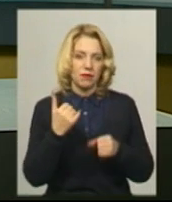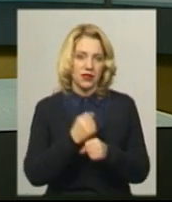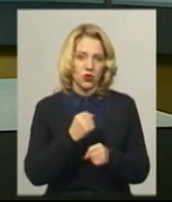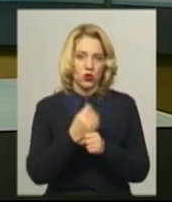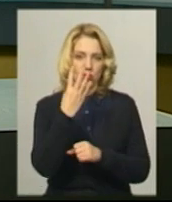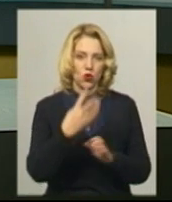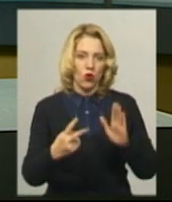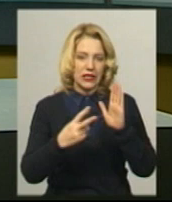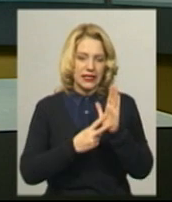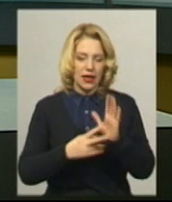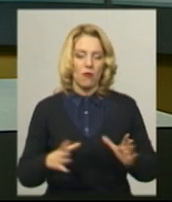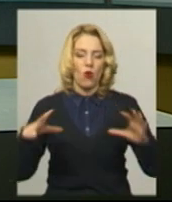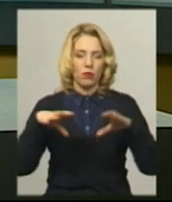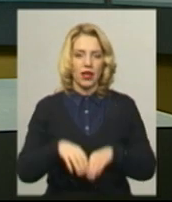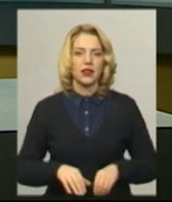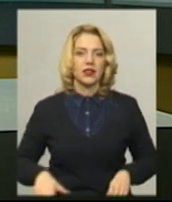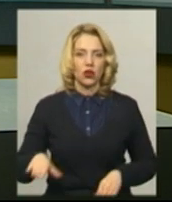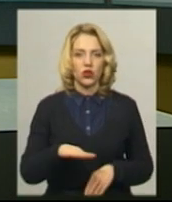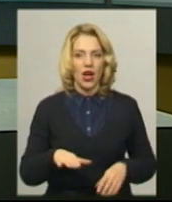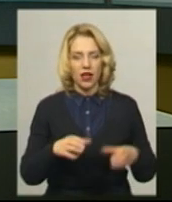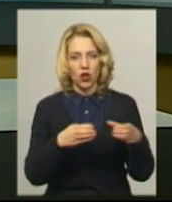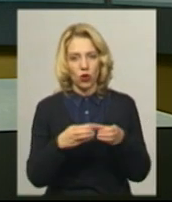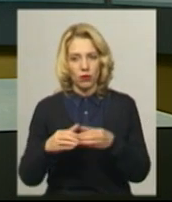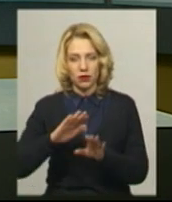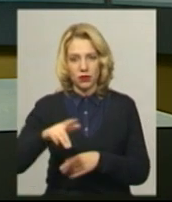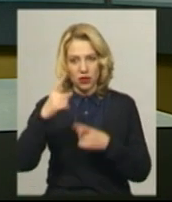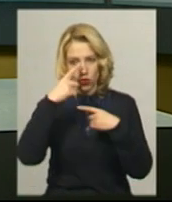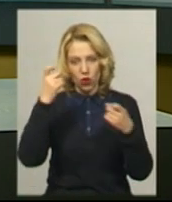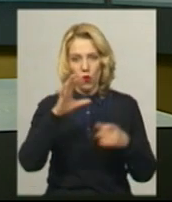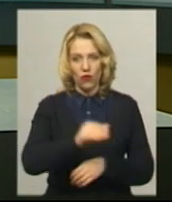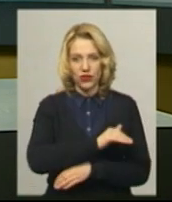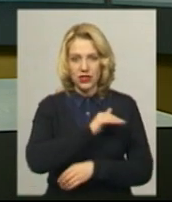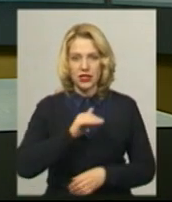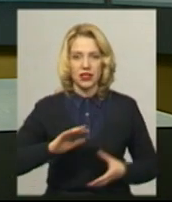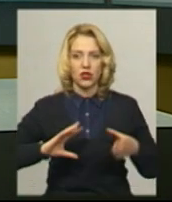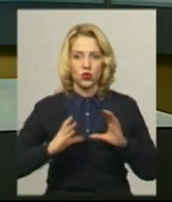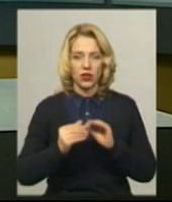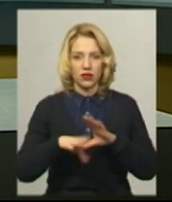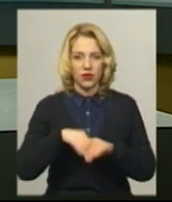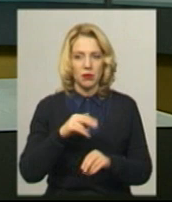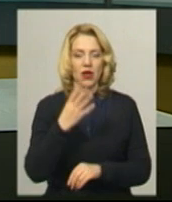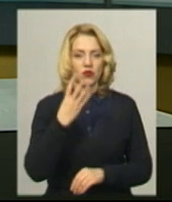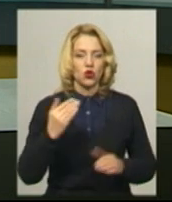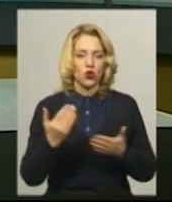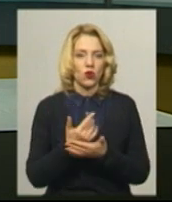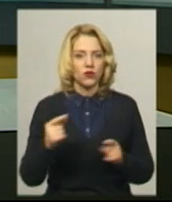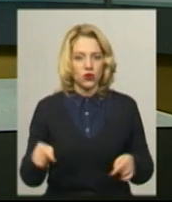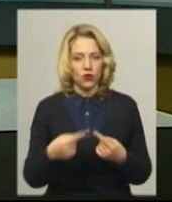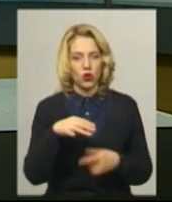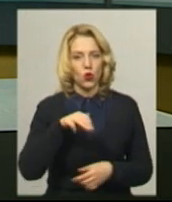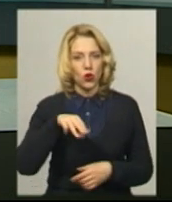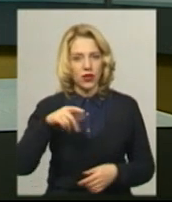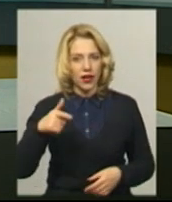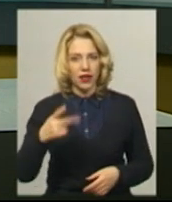47 об'єднаних територіальних громад Після оголошення офіційних результатів виборів у чотирьох новостворених ОТГ, де 22